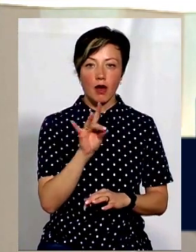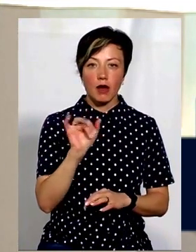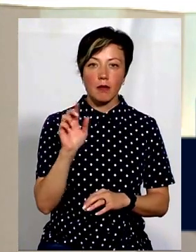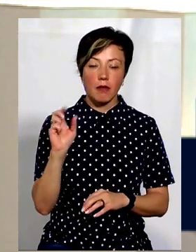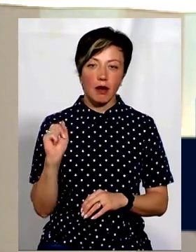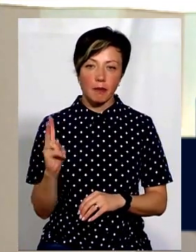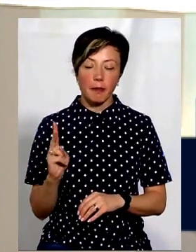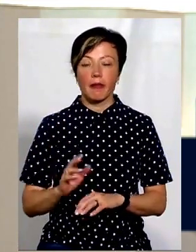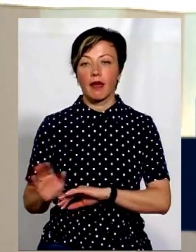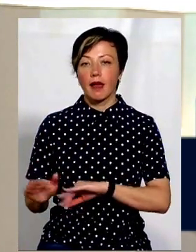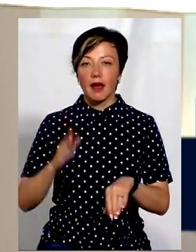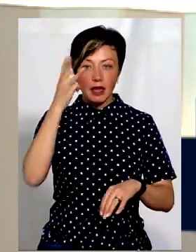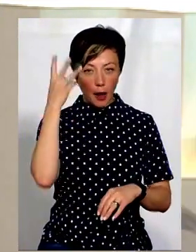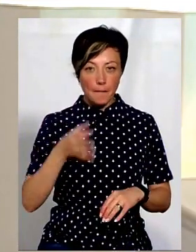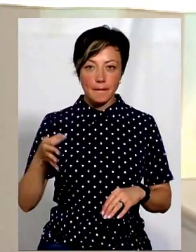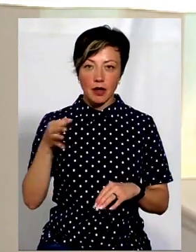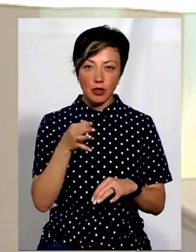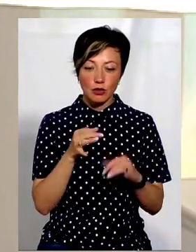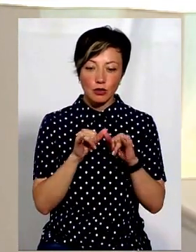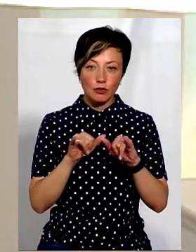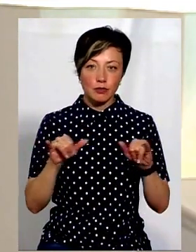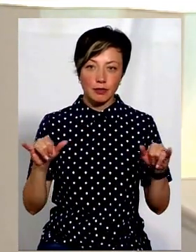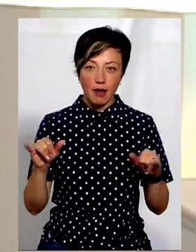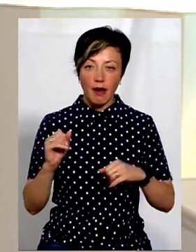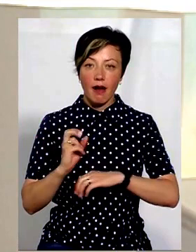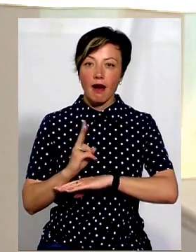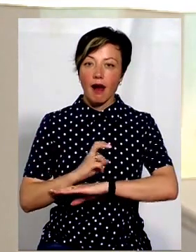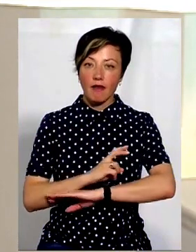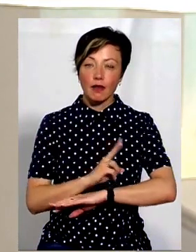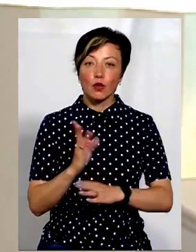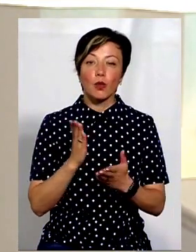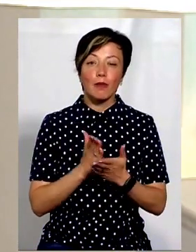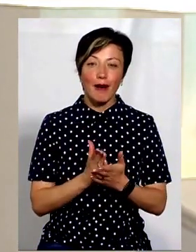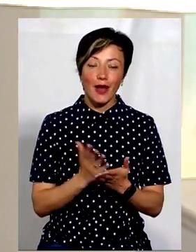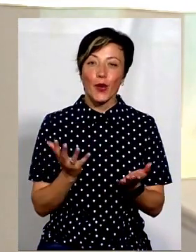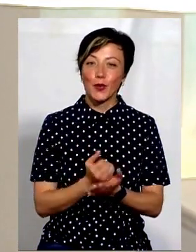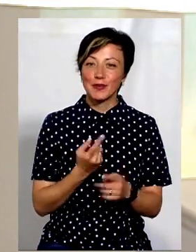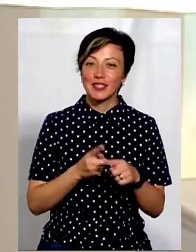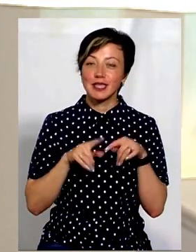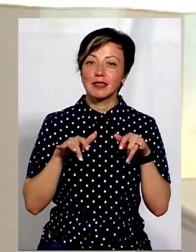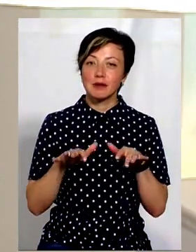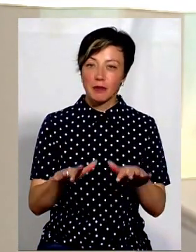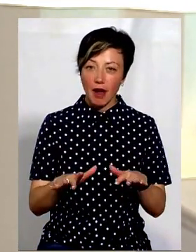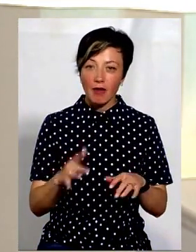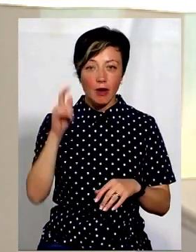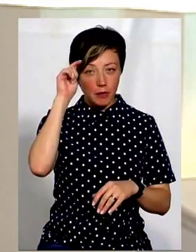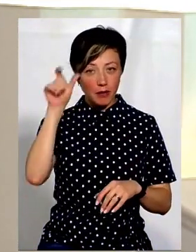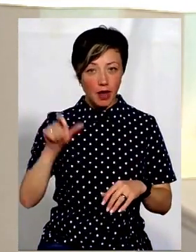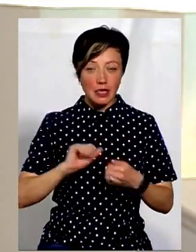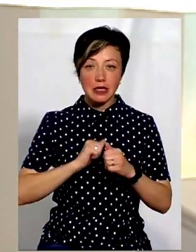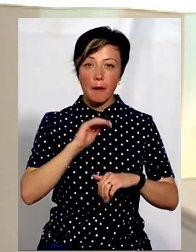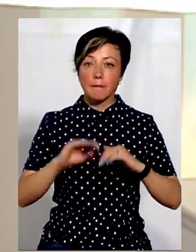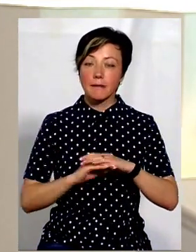На Хмельниччині вирощують равликів. Серед тих, хто вже має певні успіхи у цій справі – Сергій Ланчук з Кам'янеччини.